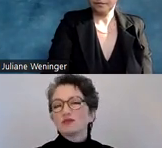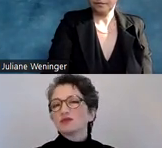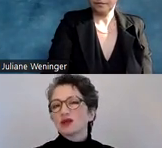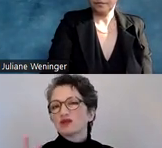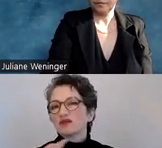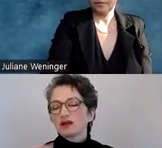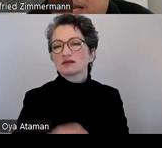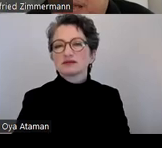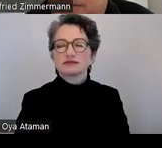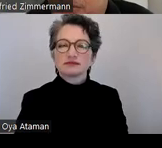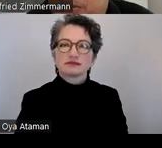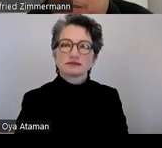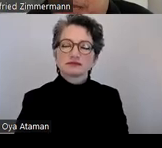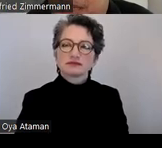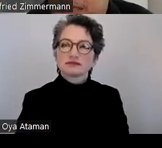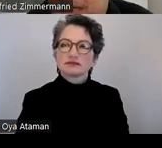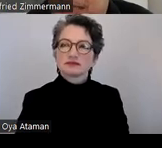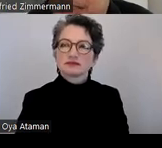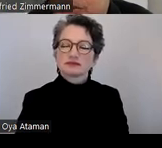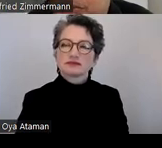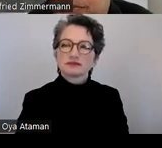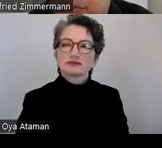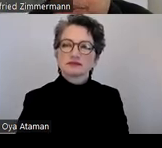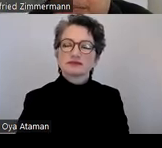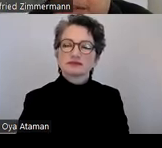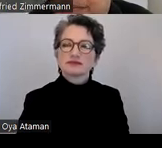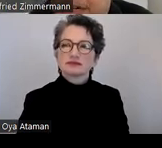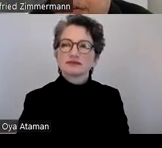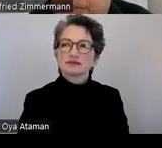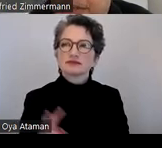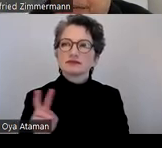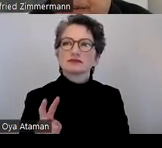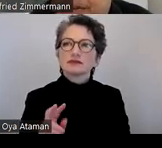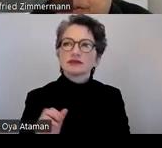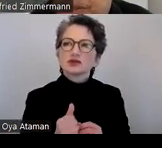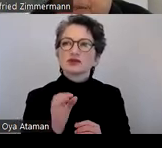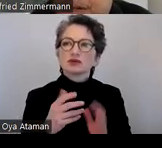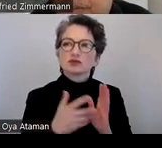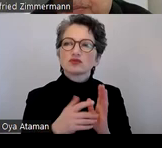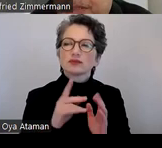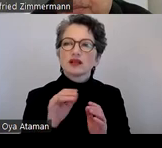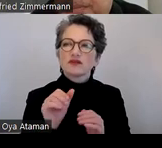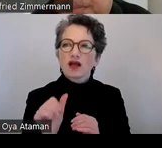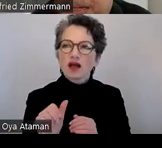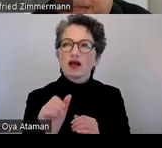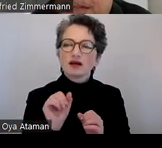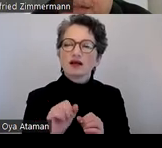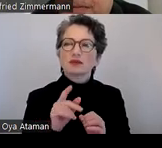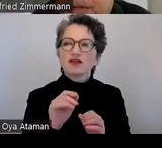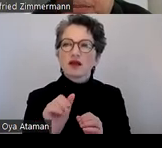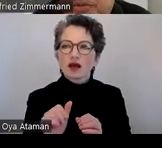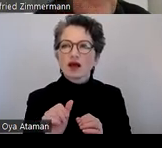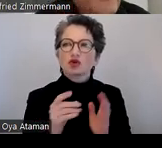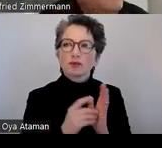diskutieren wollen, gibt es Besonderheiten zur Briefung von PDF A, können PDF A, auch mit PAK